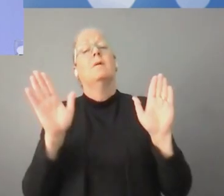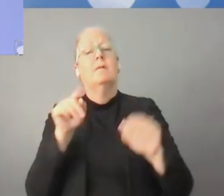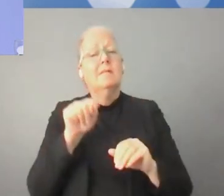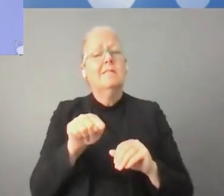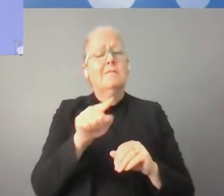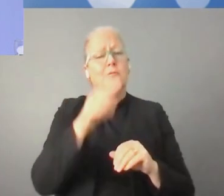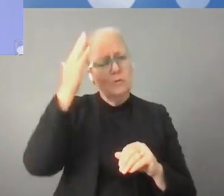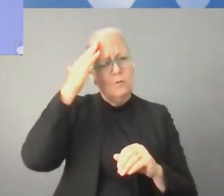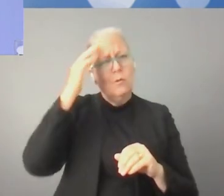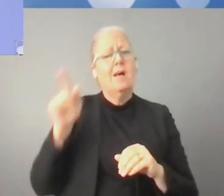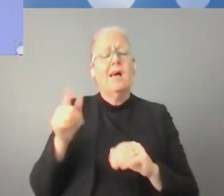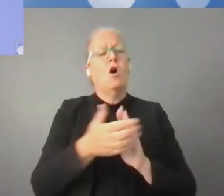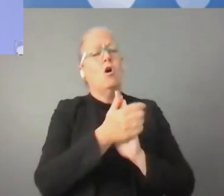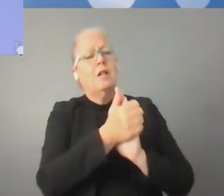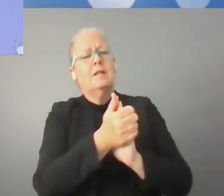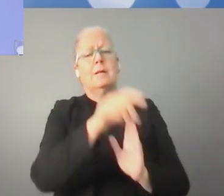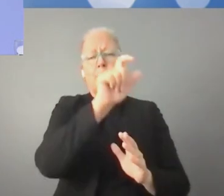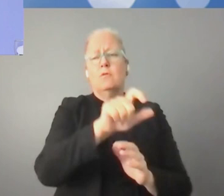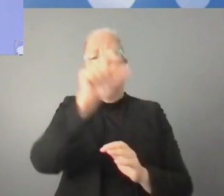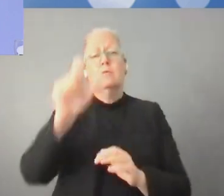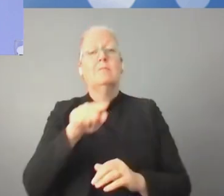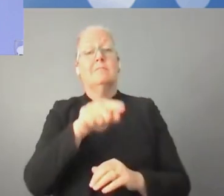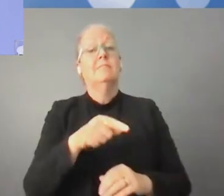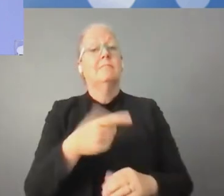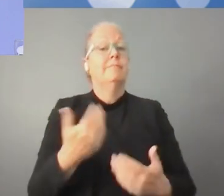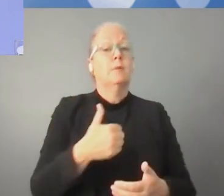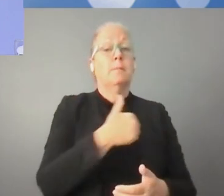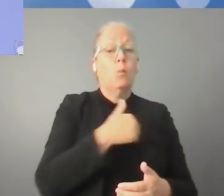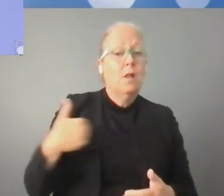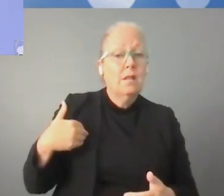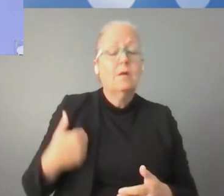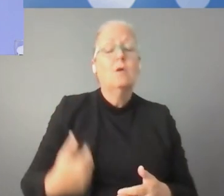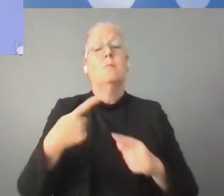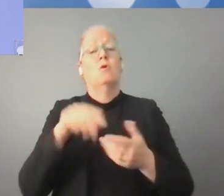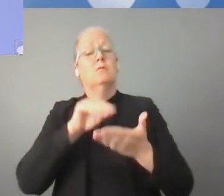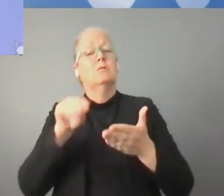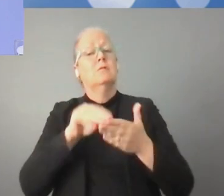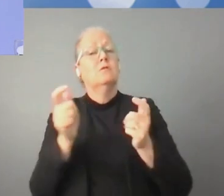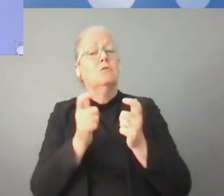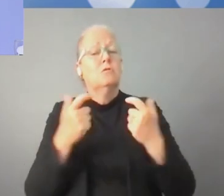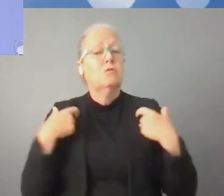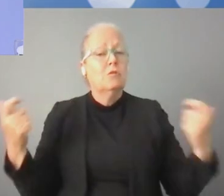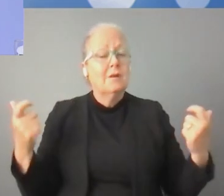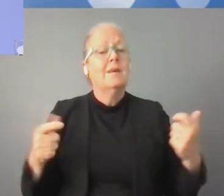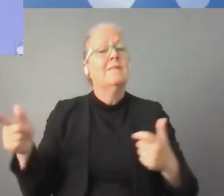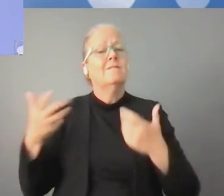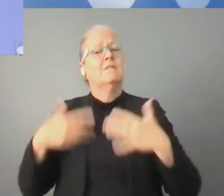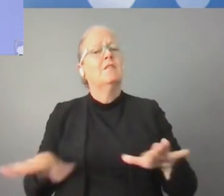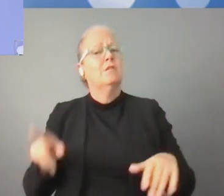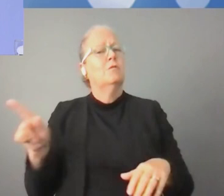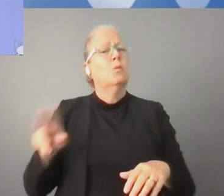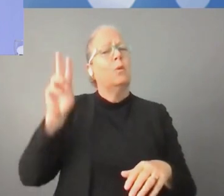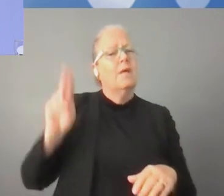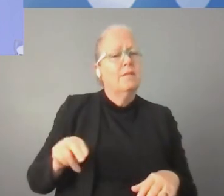خلال حفل الافتتاح سمعنا كثير من الملاحظات من